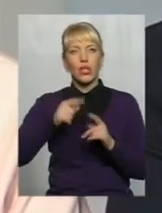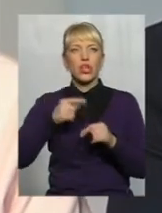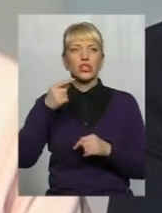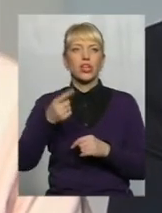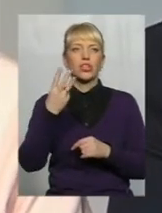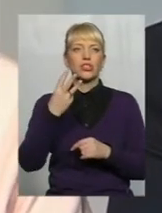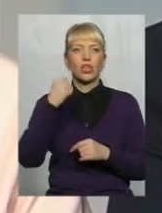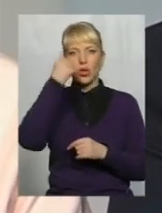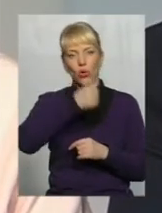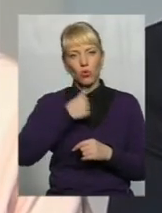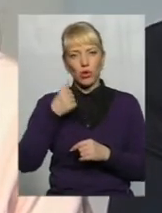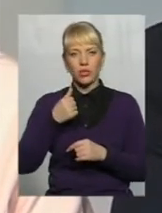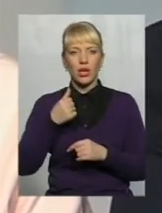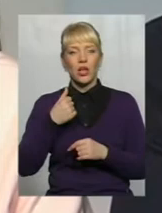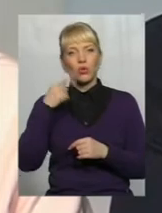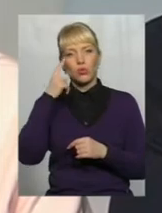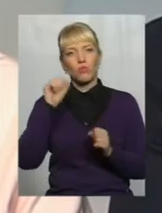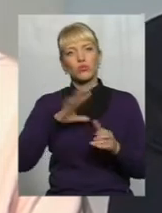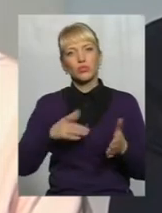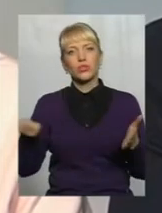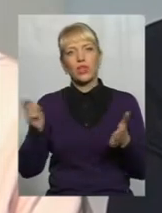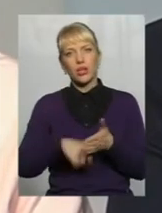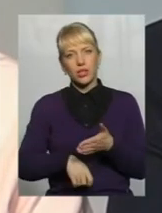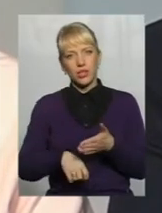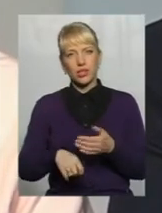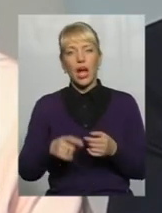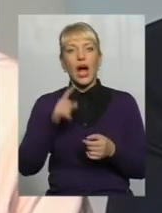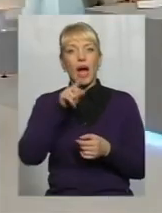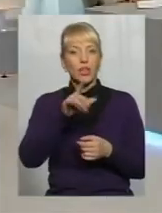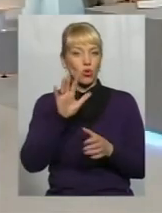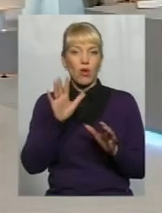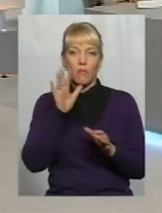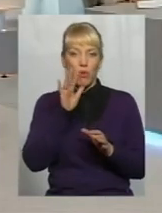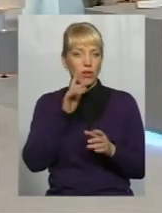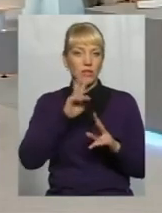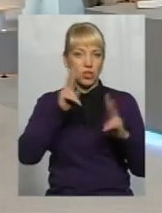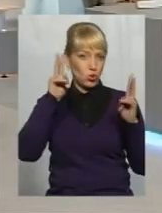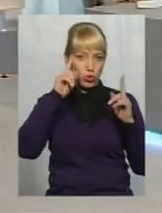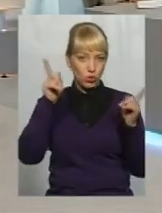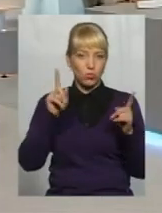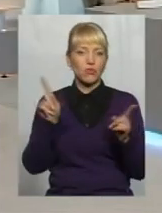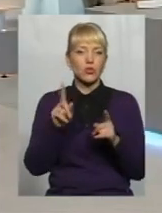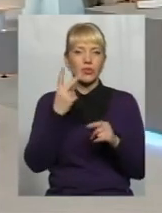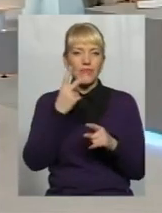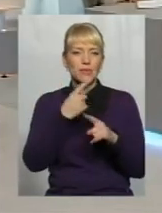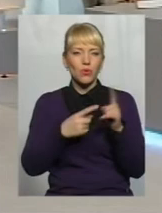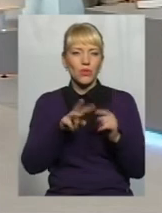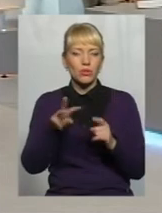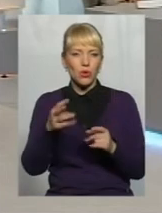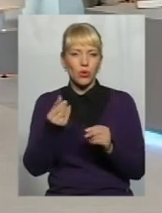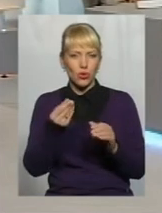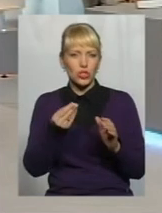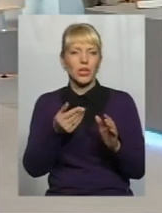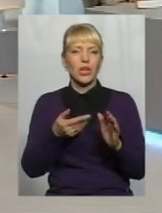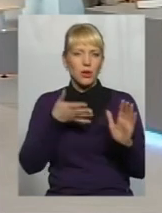там немає дітей для навчання Але на той момент ніхто не думав Що буде з цією будівлю далі 2,5 мільйона, тоді ще при курсі